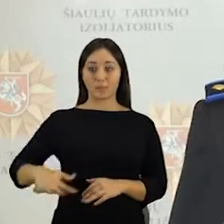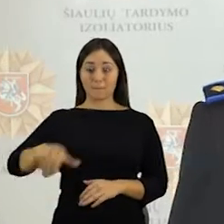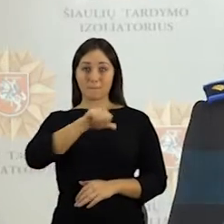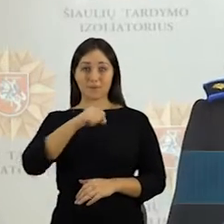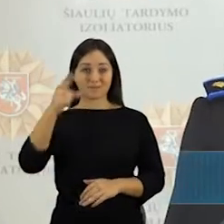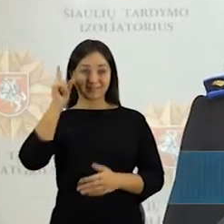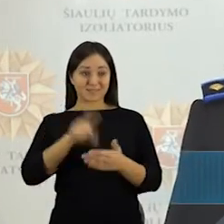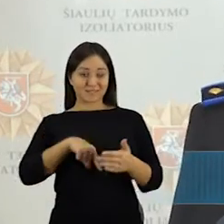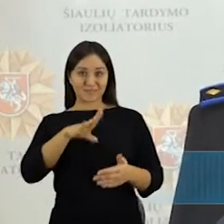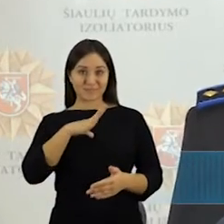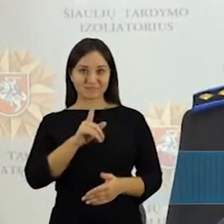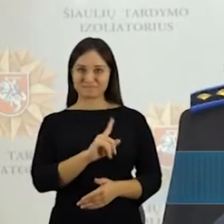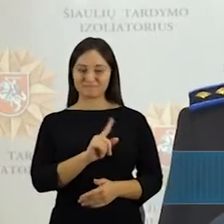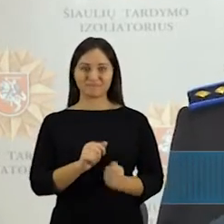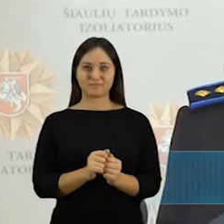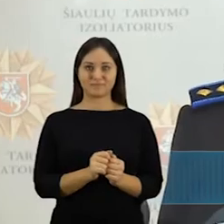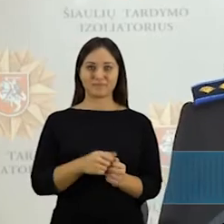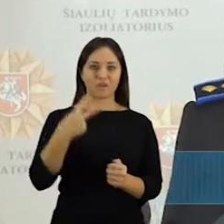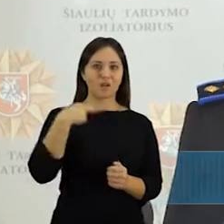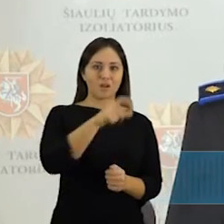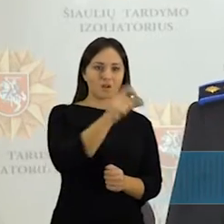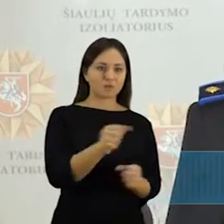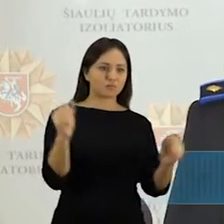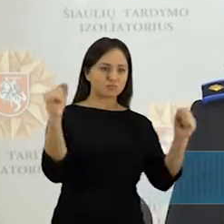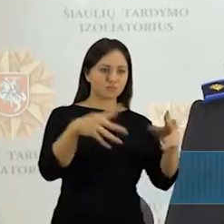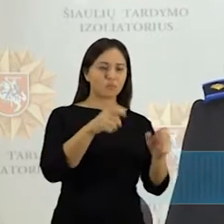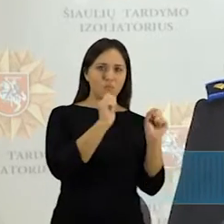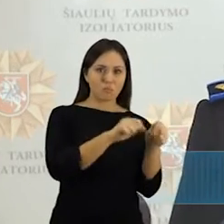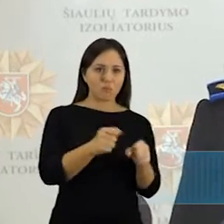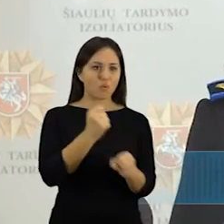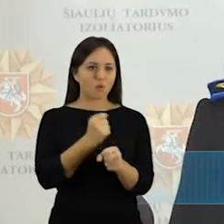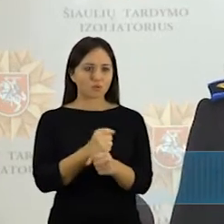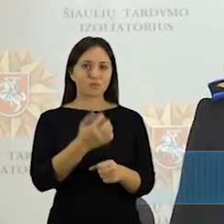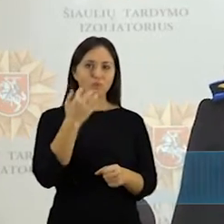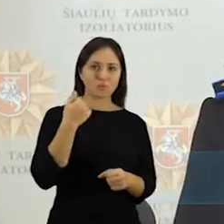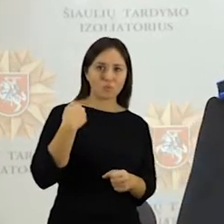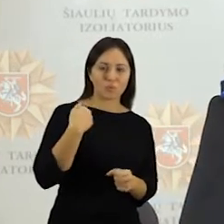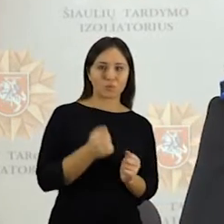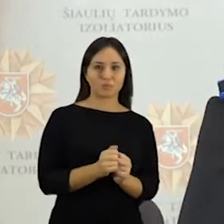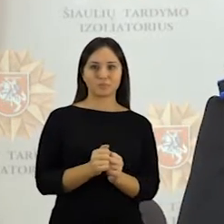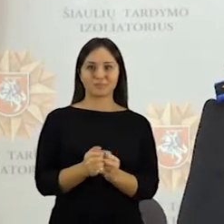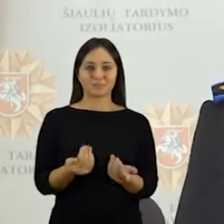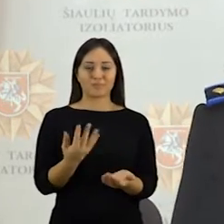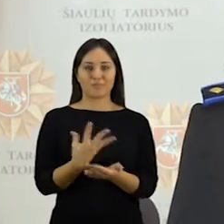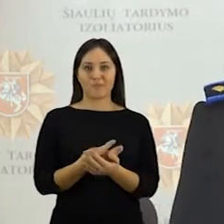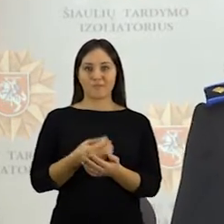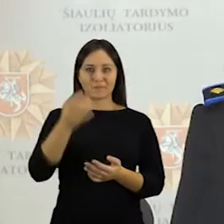tikėjome, kad atsiras tiek norinčių, tiek sugebančių, bet mūsų viltys